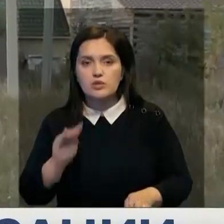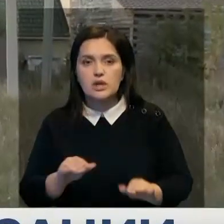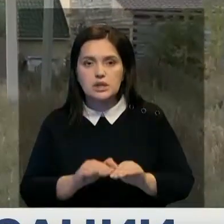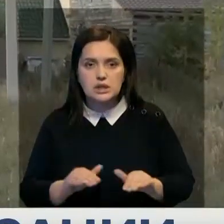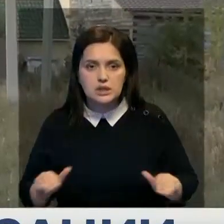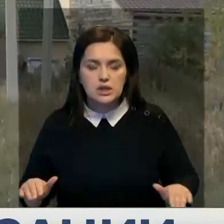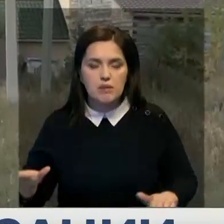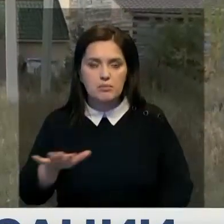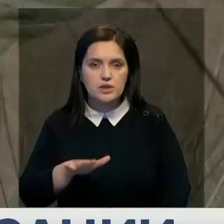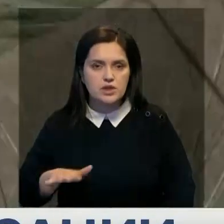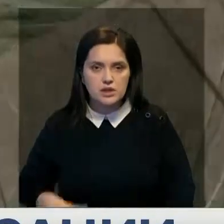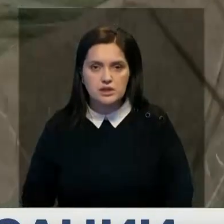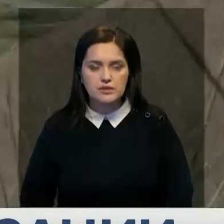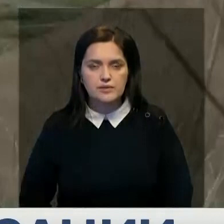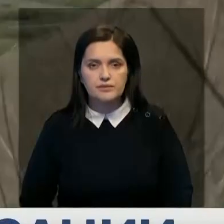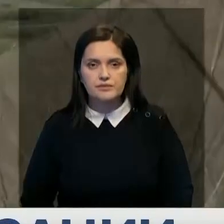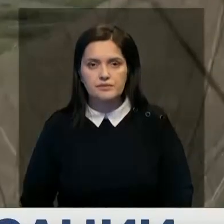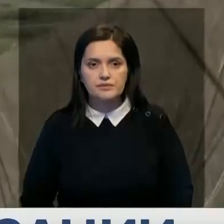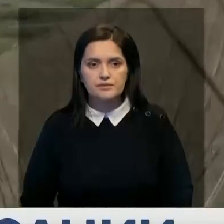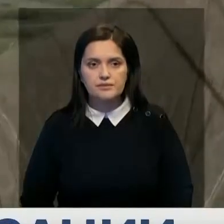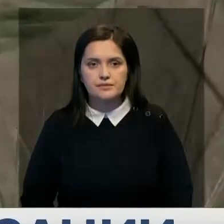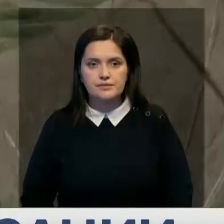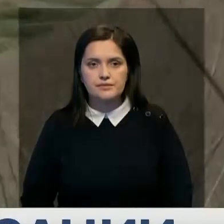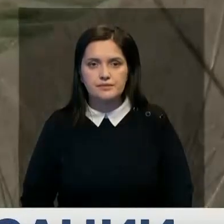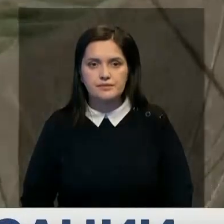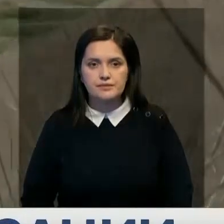площадок. Наталья Волкова, Руслан Алиев, Петропавловск, Хабар-24.